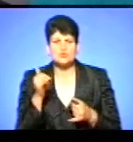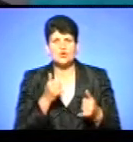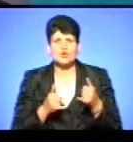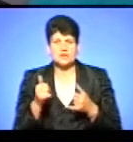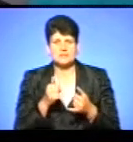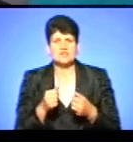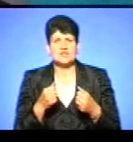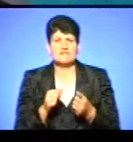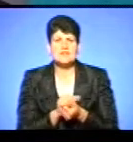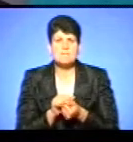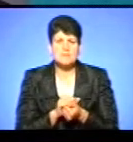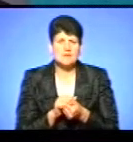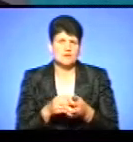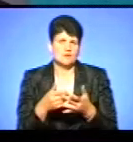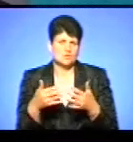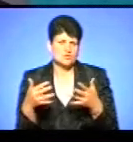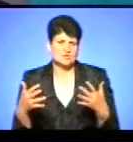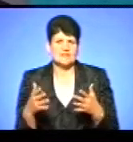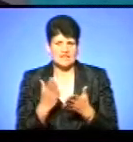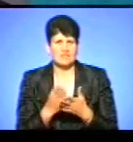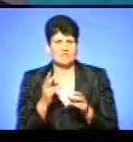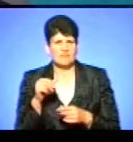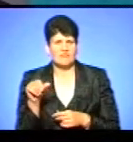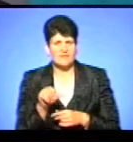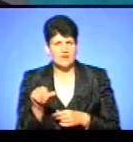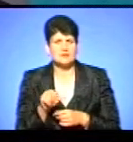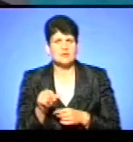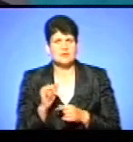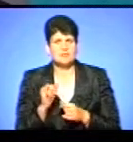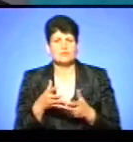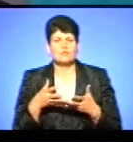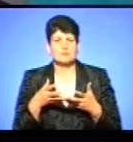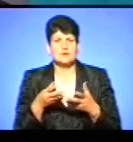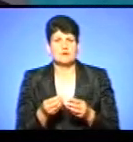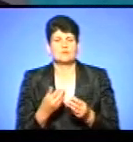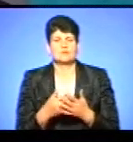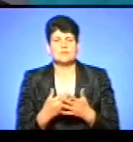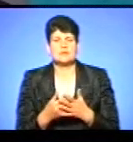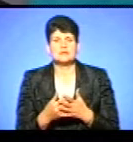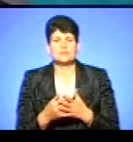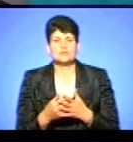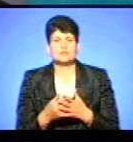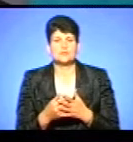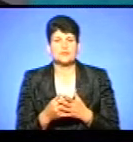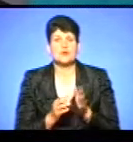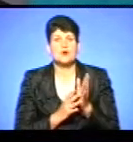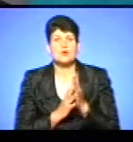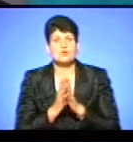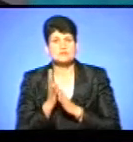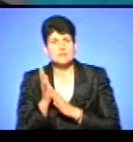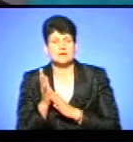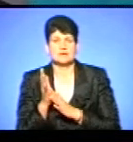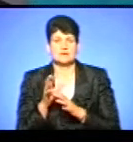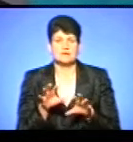відмиючих засобів є дуже шкідливими і погано впливають на, скажімо так, флору і фауну підводного світу.